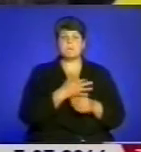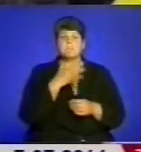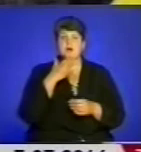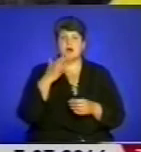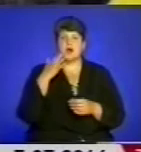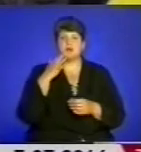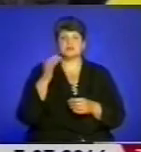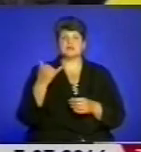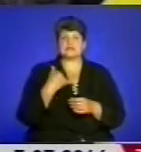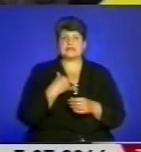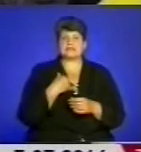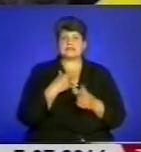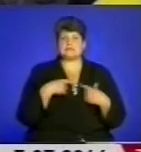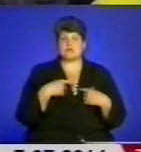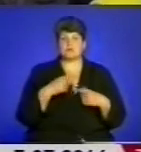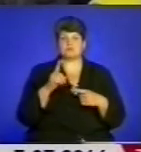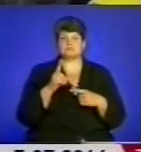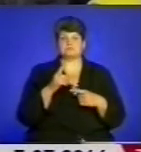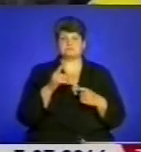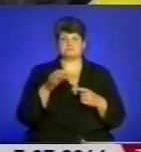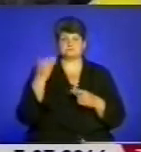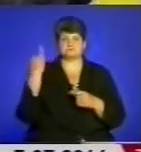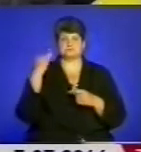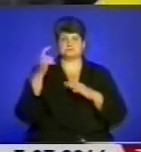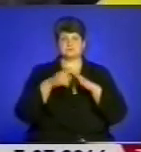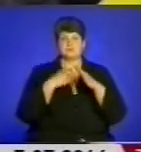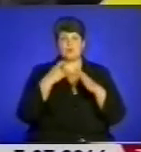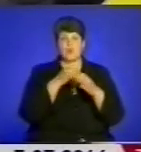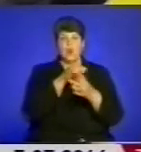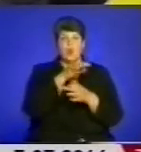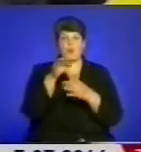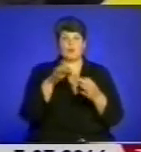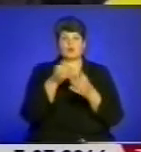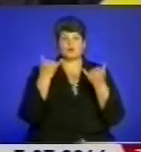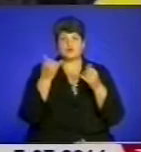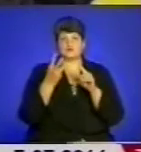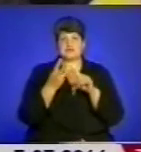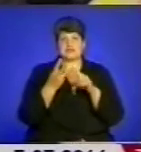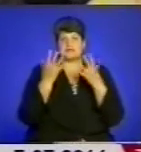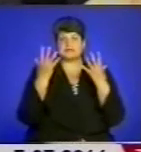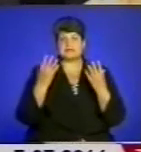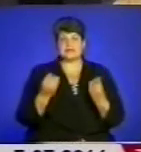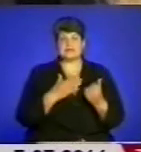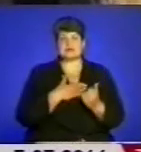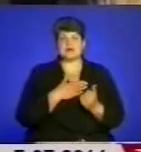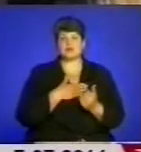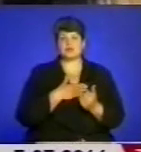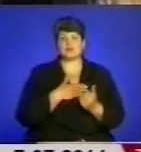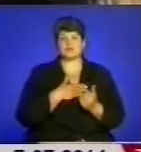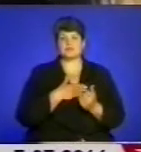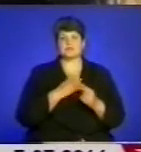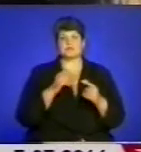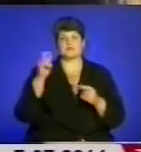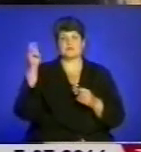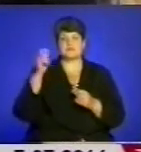для себе взяли, з колегами обговорювали. Це сьогодні третій день нашого візиту,